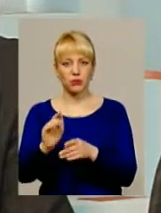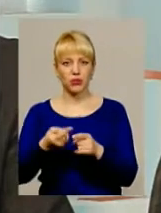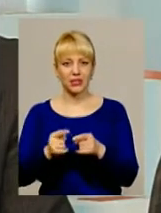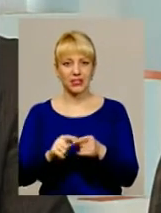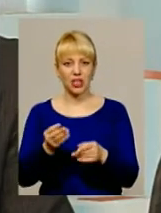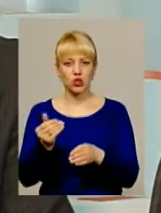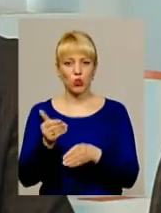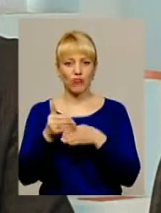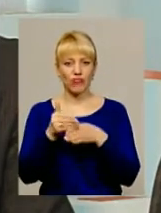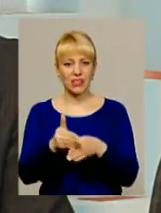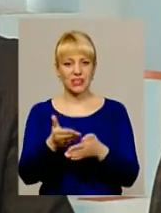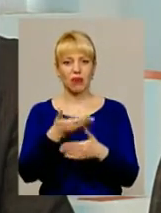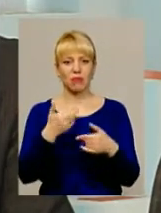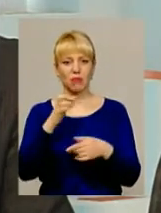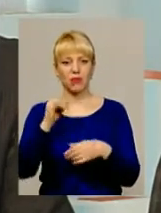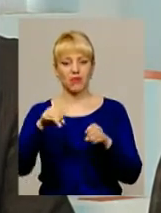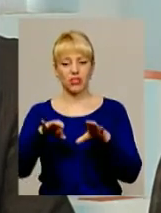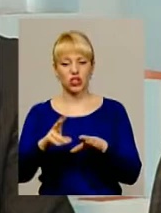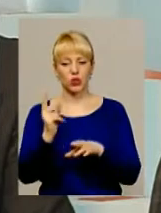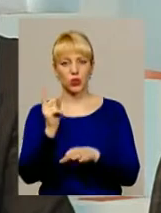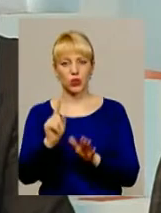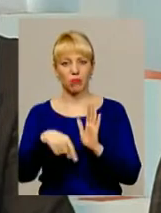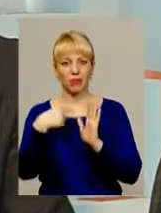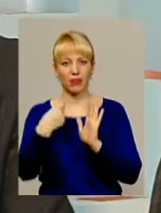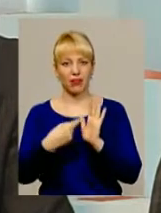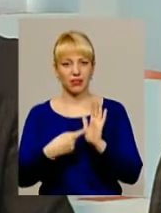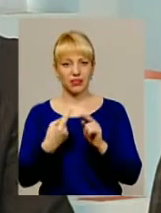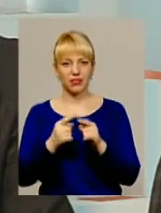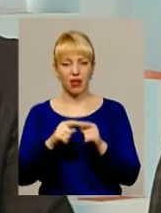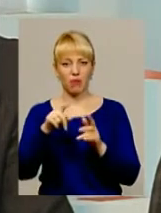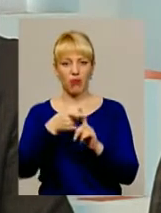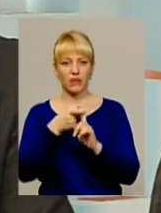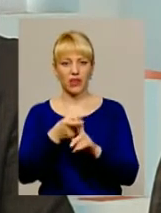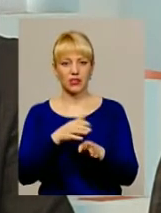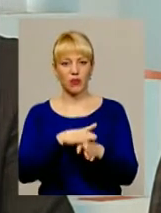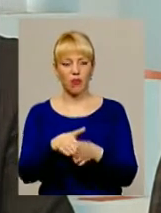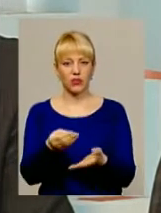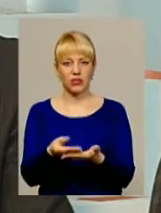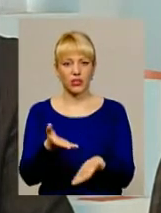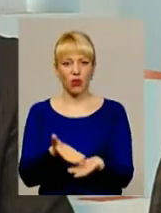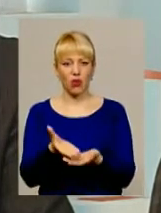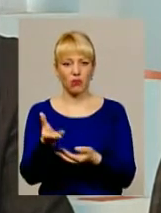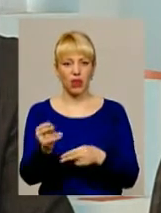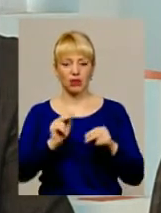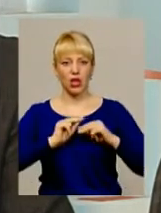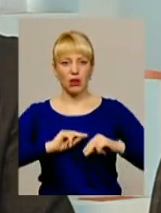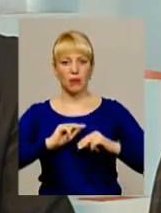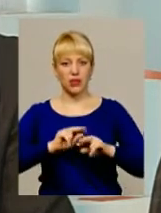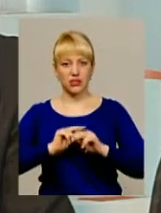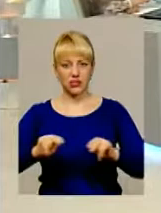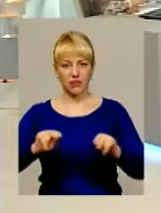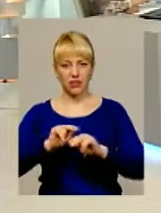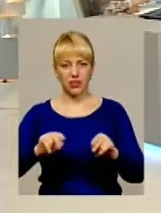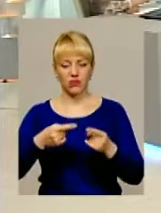субвенції, ми перейшли друге питання. Друге питання пов'язане з повноцінною оплатою праці педагогічних працівників та інших